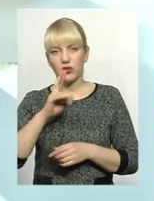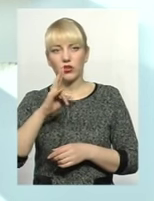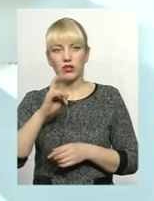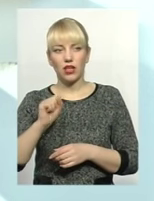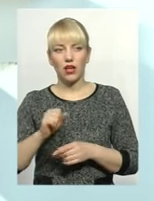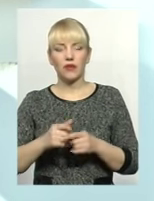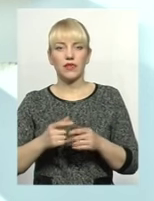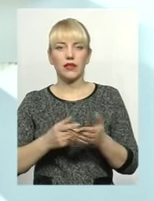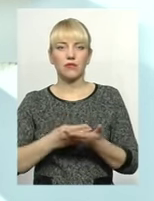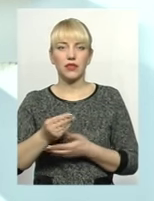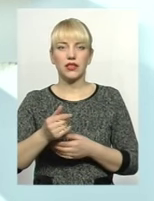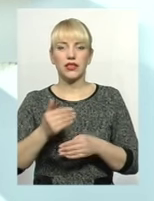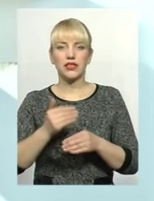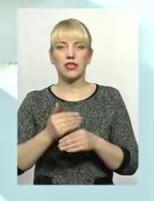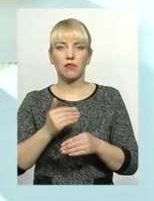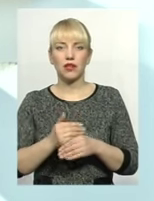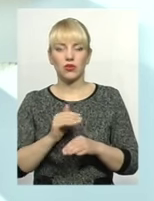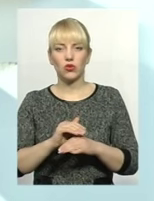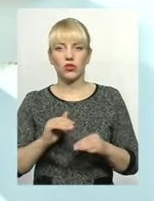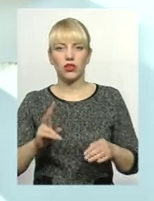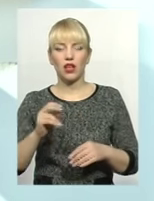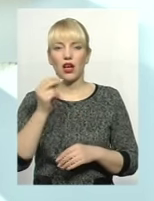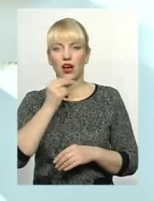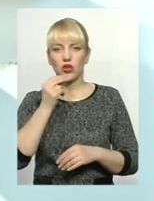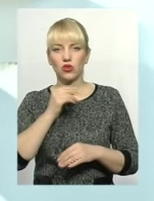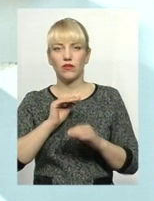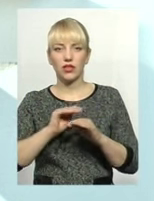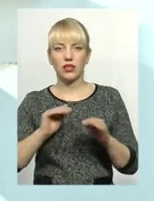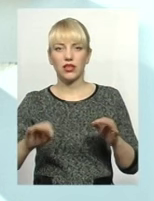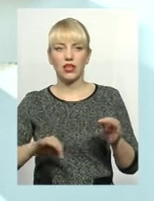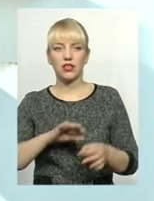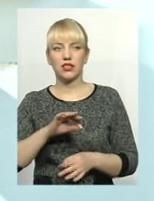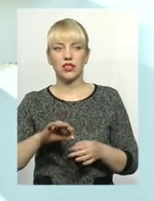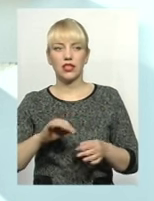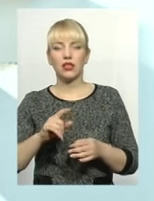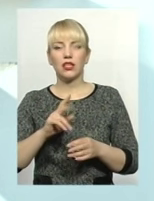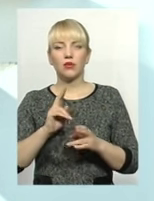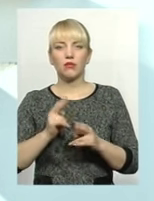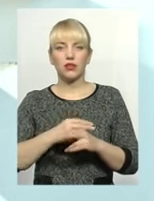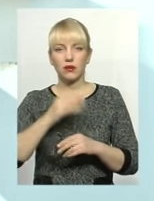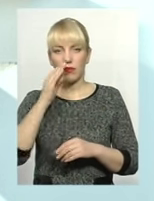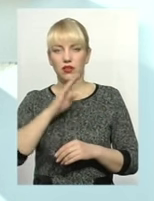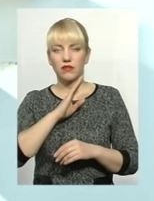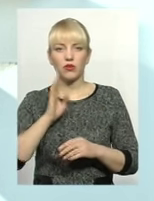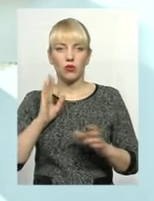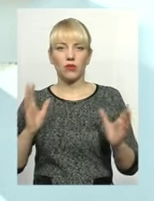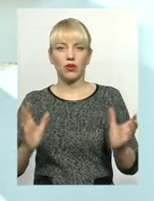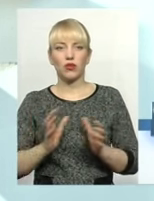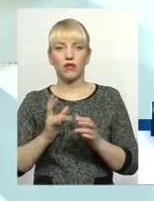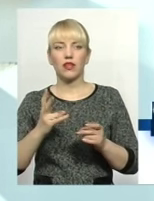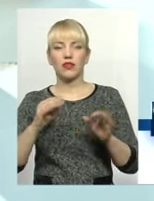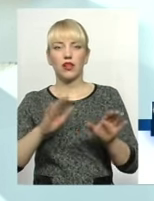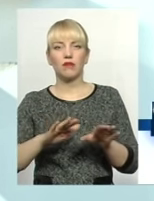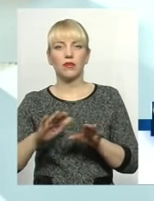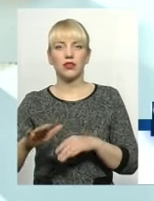виплату стипендії дітям, на харчування дітей-серіток, позбавлене батьківського опікування. Тобто вже на місцях